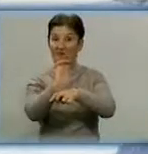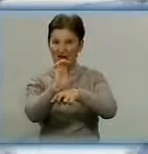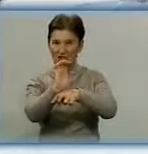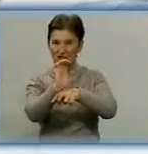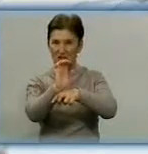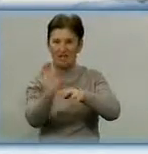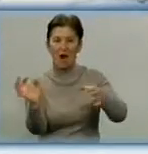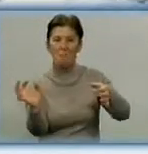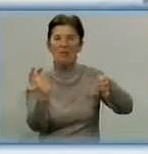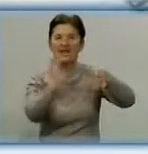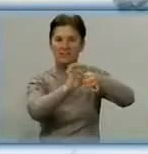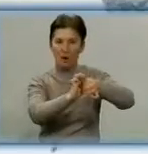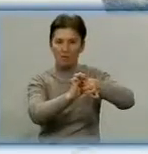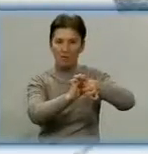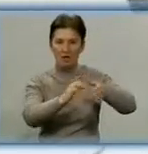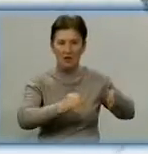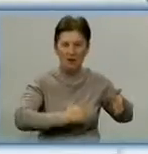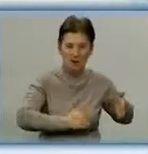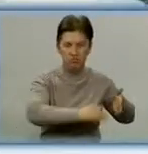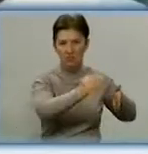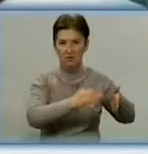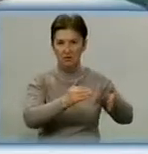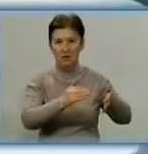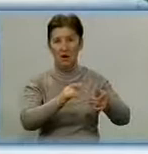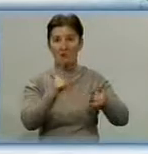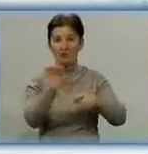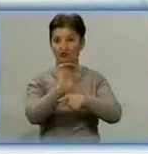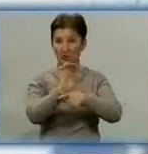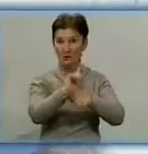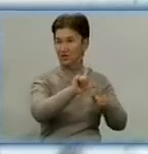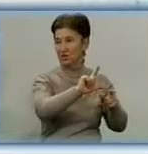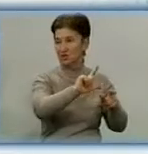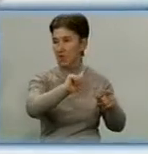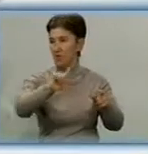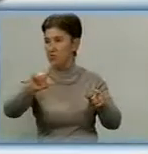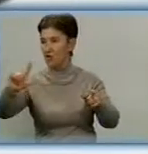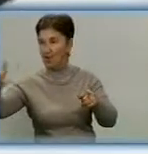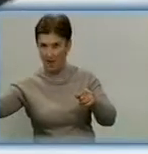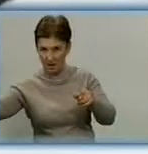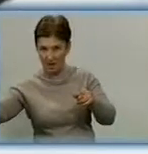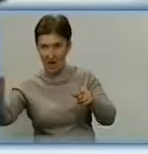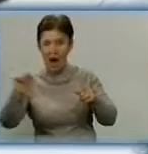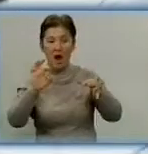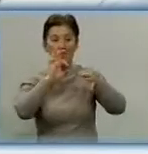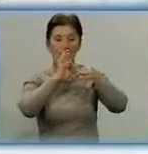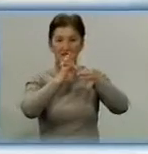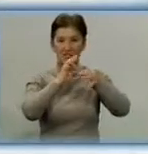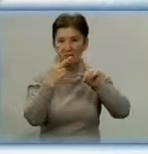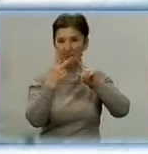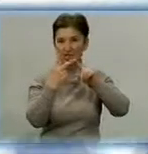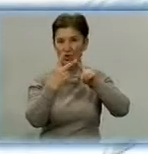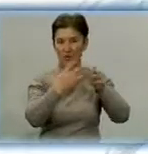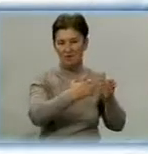перед, тому що кабіна вже проїхала, а прицеп ще залишався. І виходить, що його